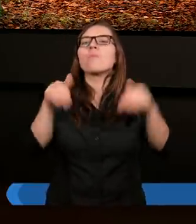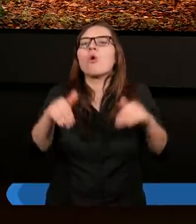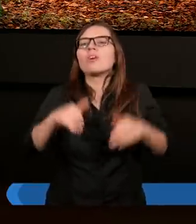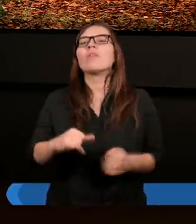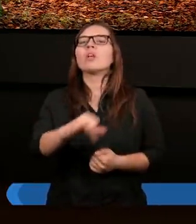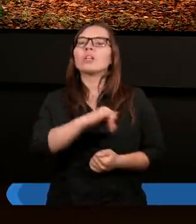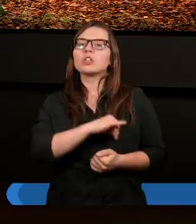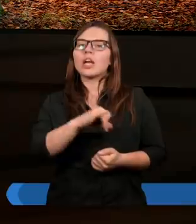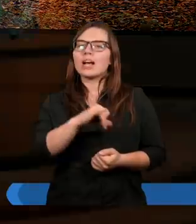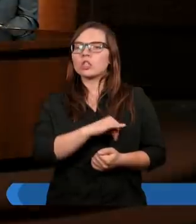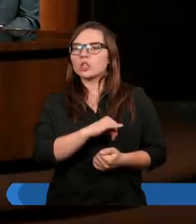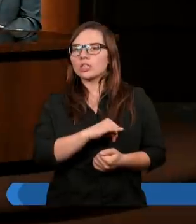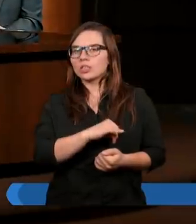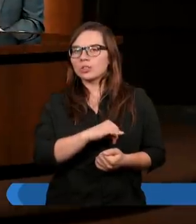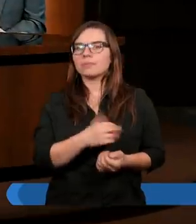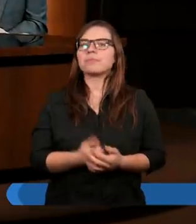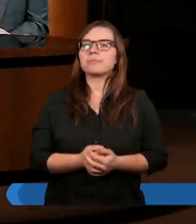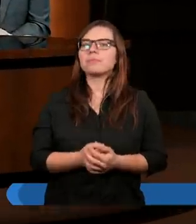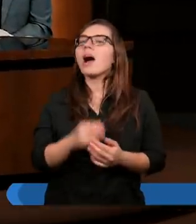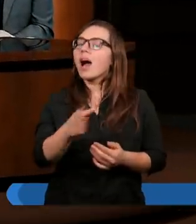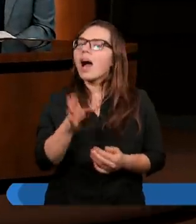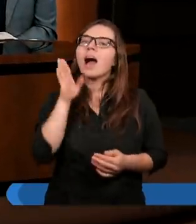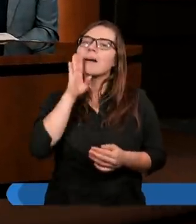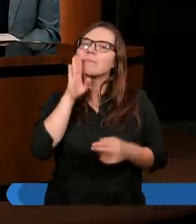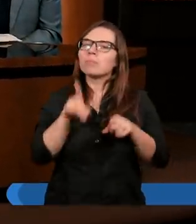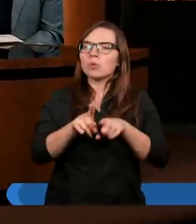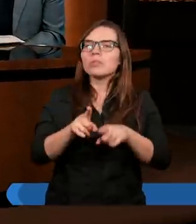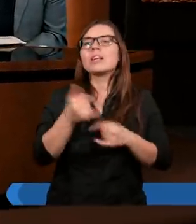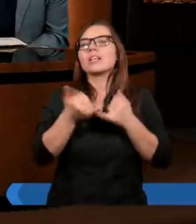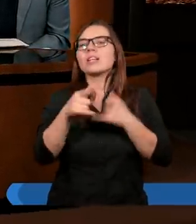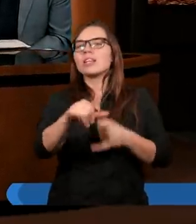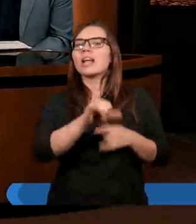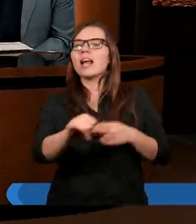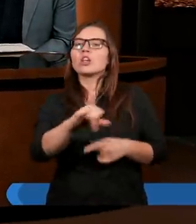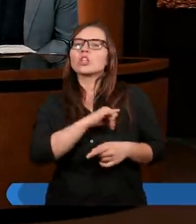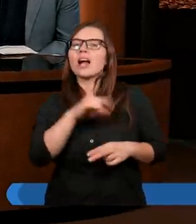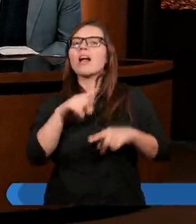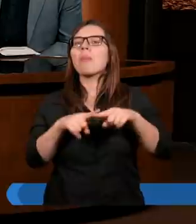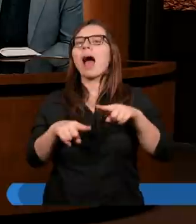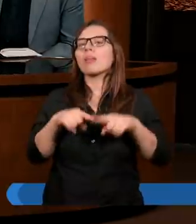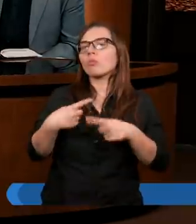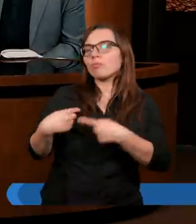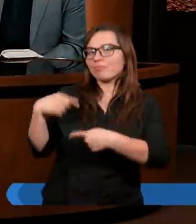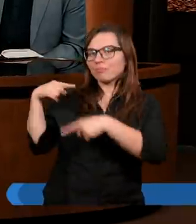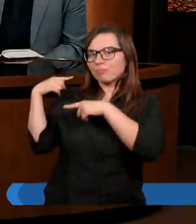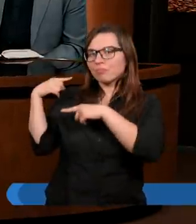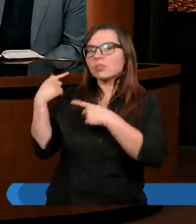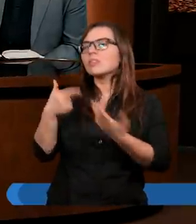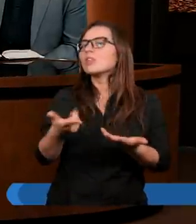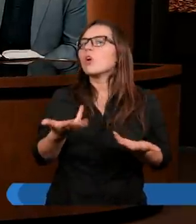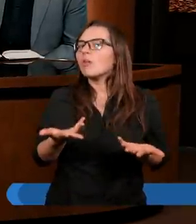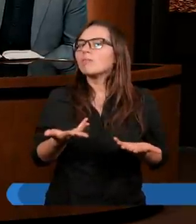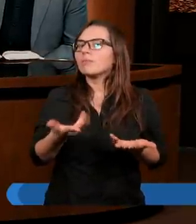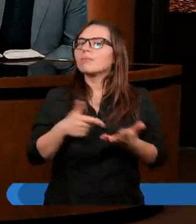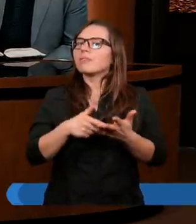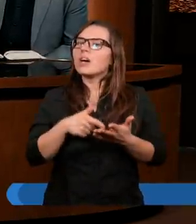zgrzeszyć. Ale rodzą się już nie z grzeszną naturą. Aha. To nie jest,